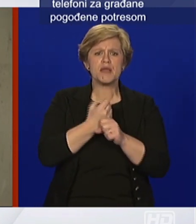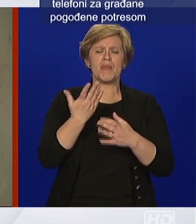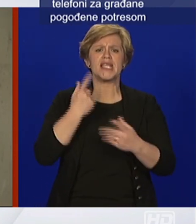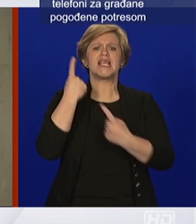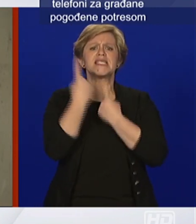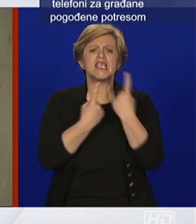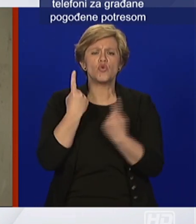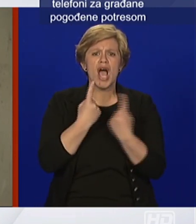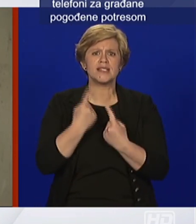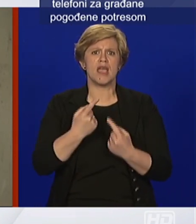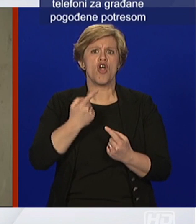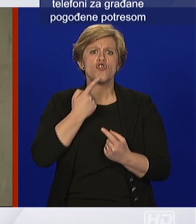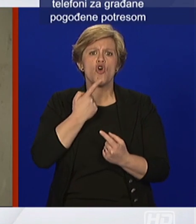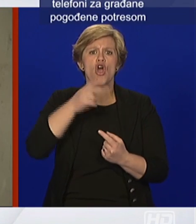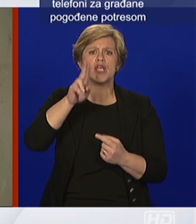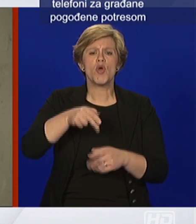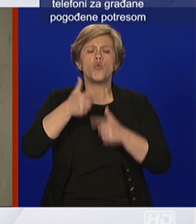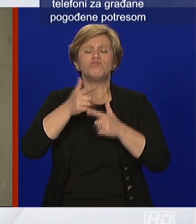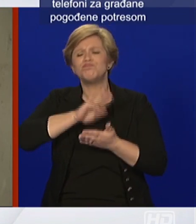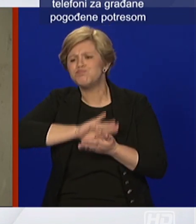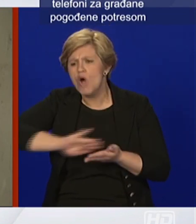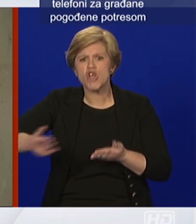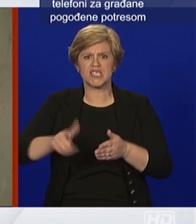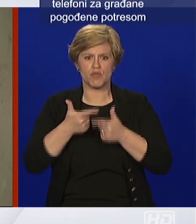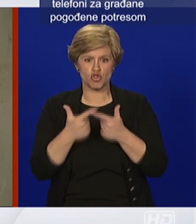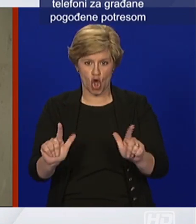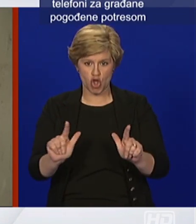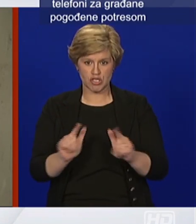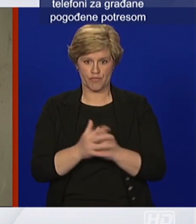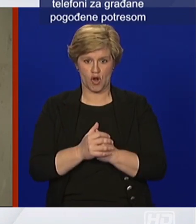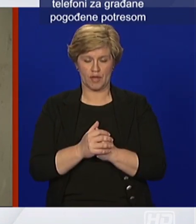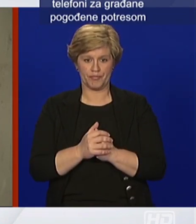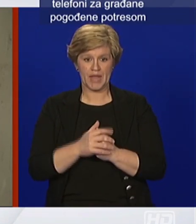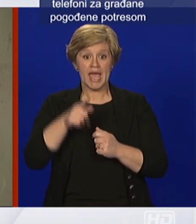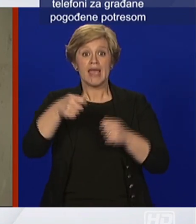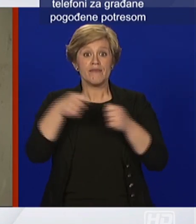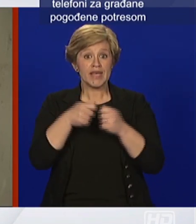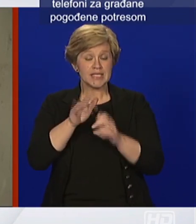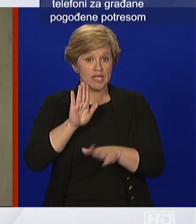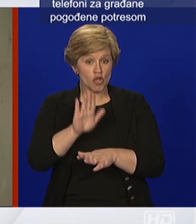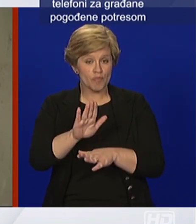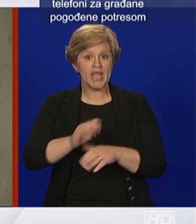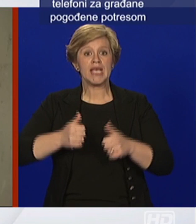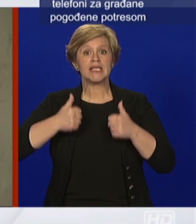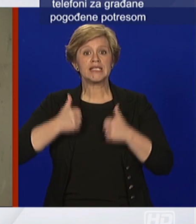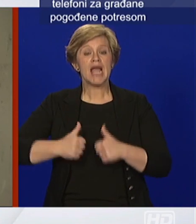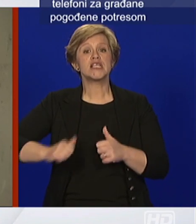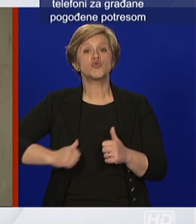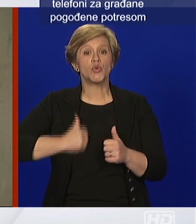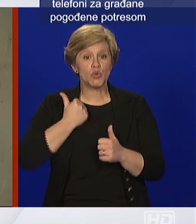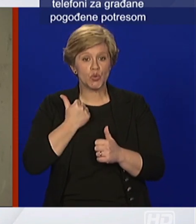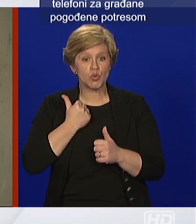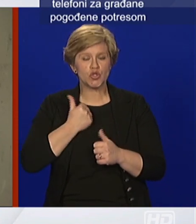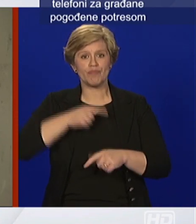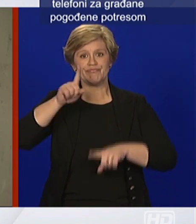za koje se izdaju posebne dozvole. Što se toga tiče, jutro je bilo na nekim